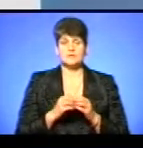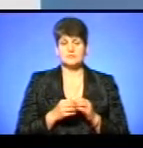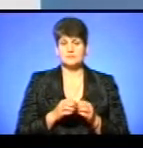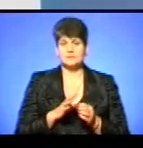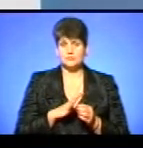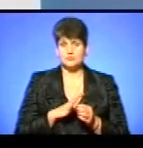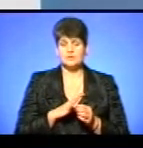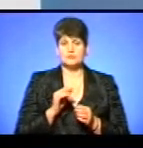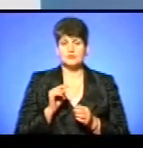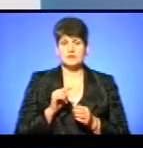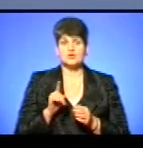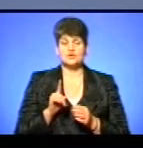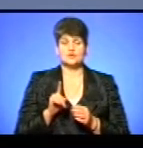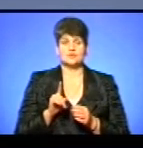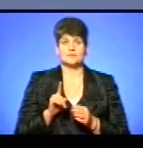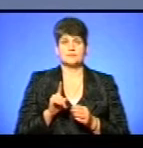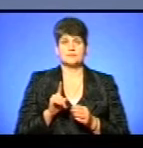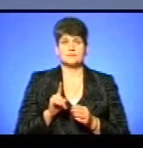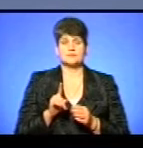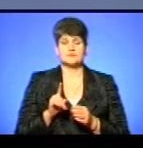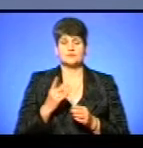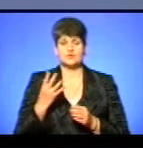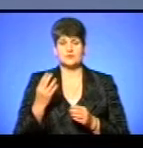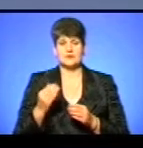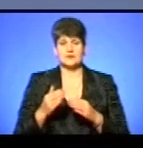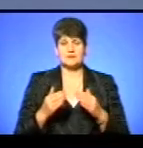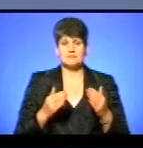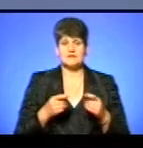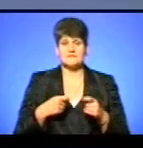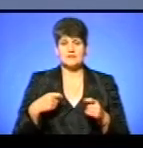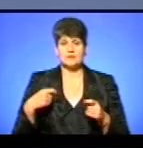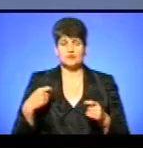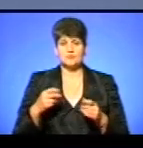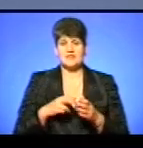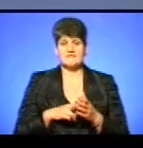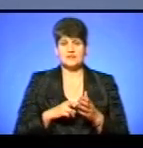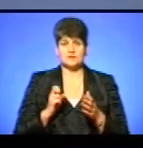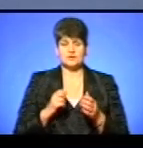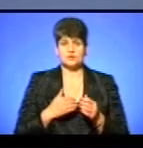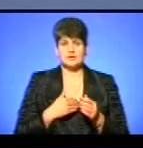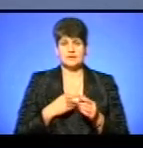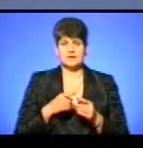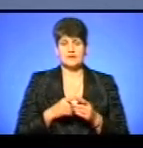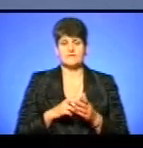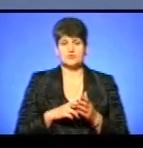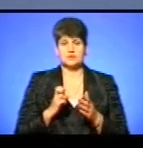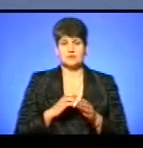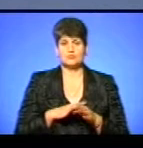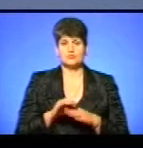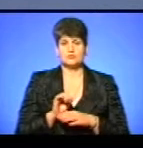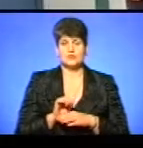про те, що, ну, буквально з дня на день ми тягнулися, щоб не відключили, хотіли нам відключити і провідністю працювати рух